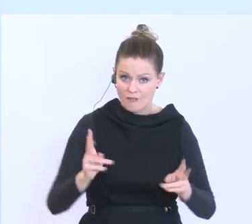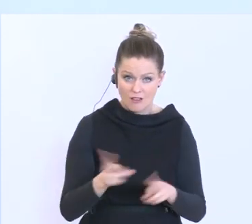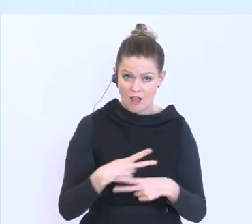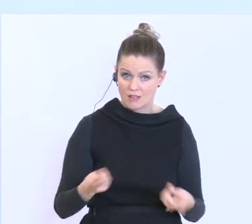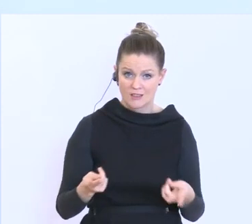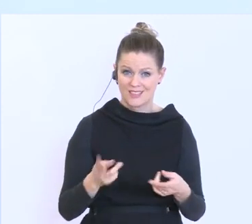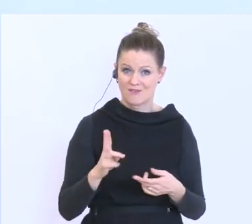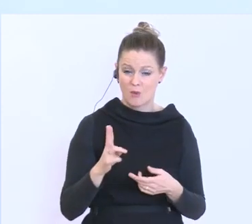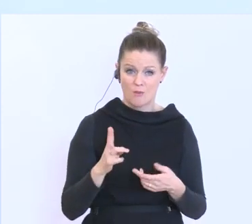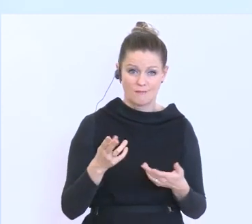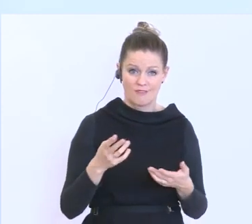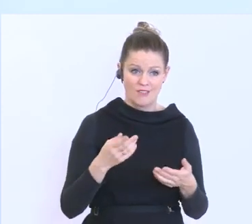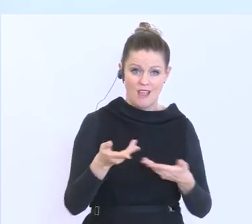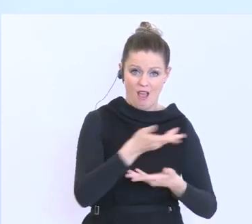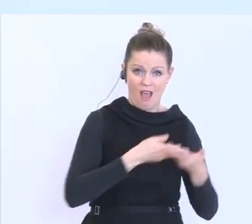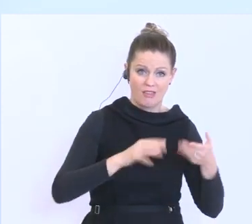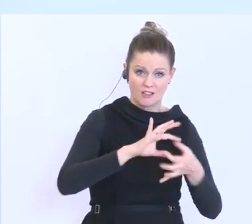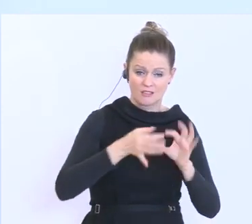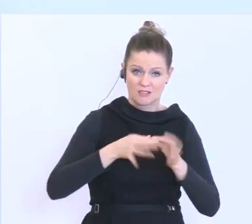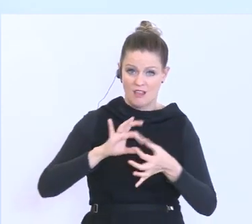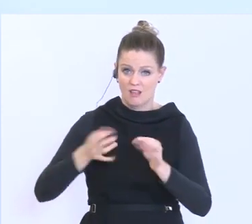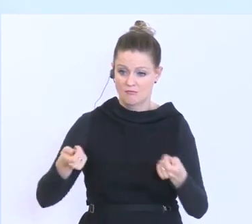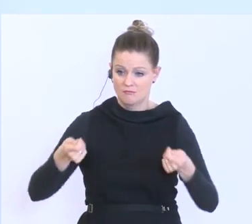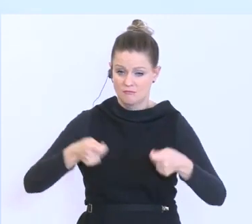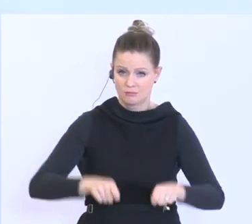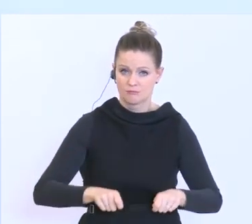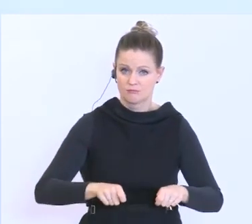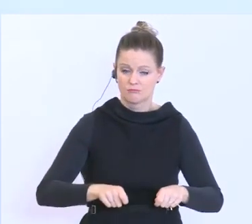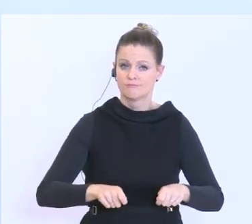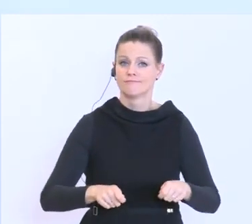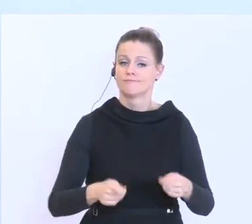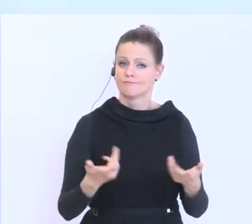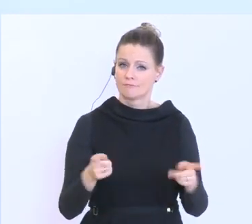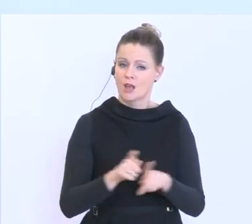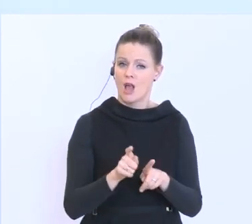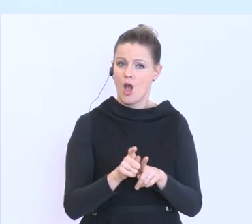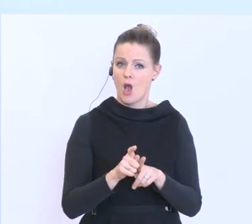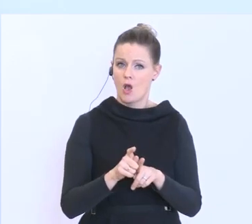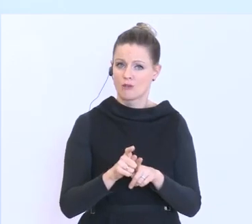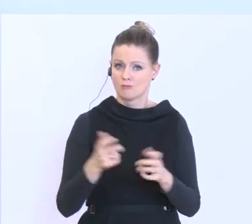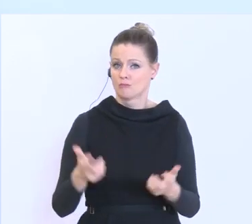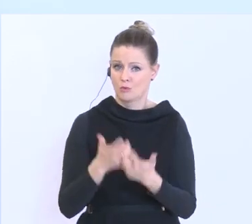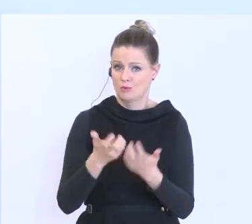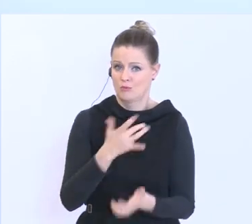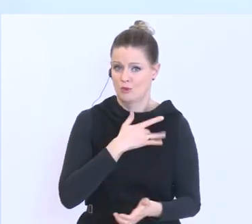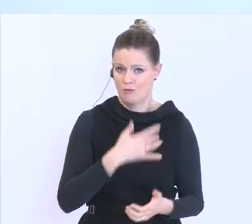entsprechend Handelsketten auch zugesperrt haben, dann betrifft das auch natürlich die Urproduktion.